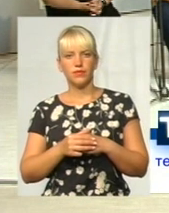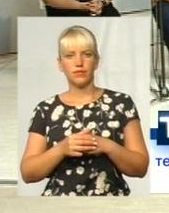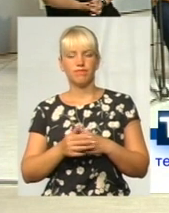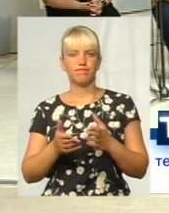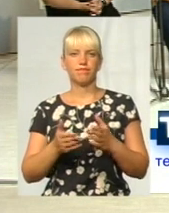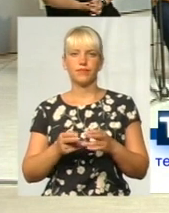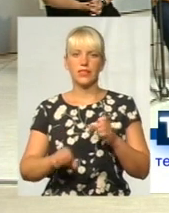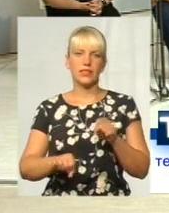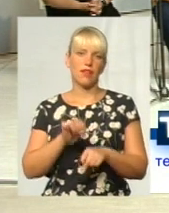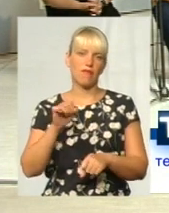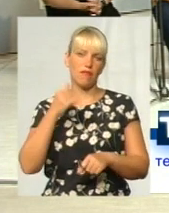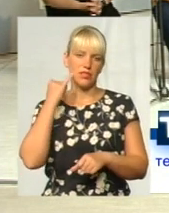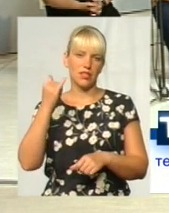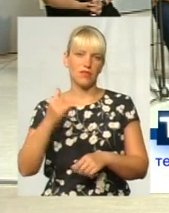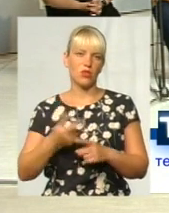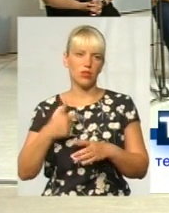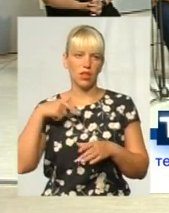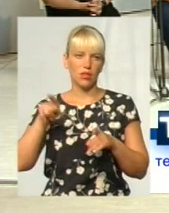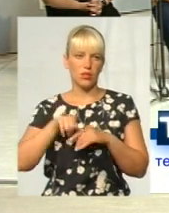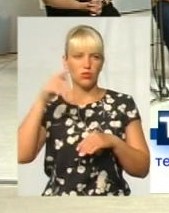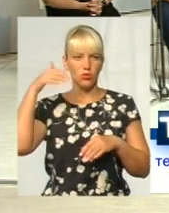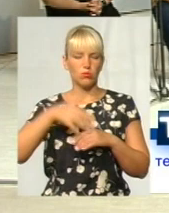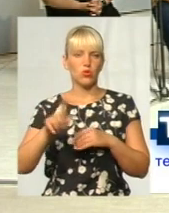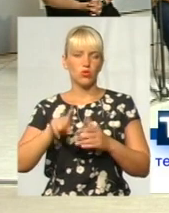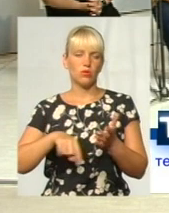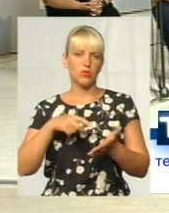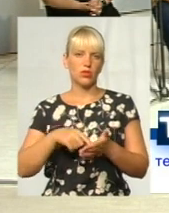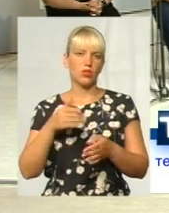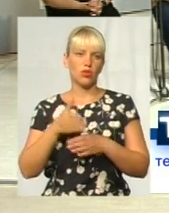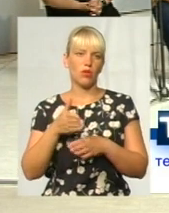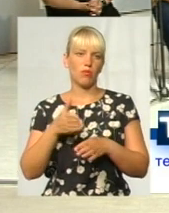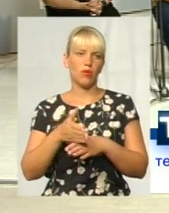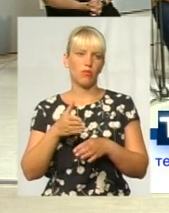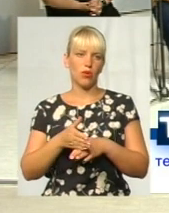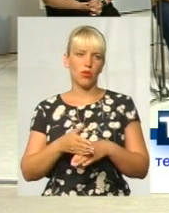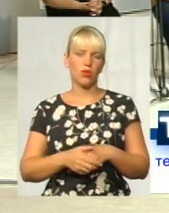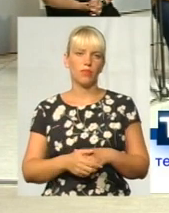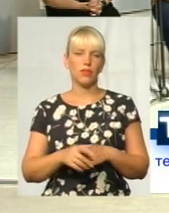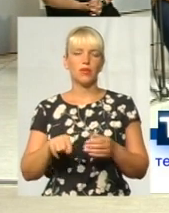Зірвався, я так розумію, місто допомогло, займалося.